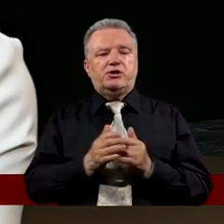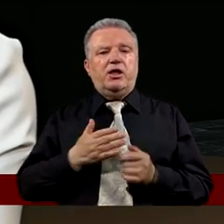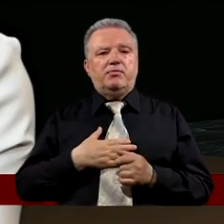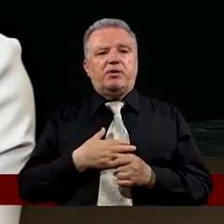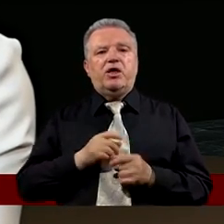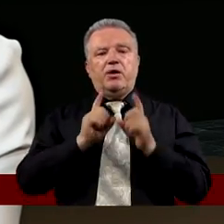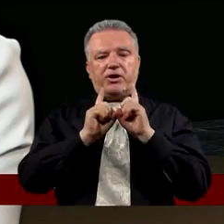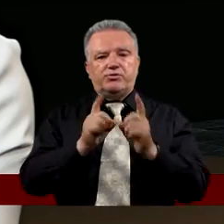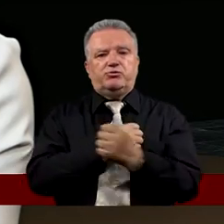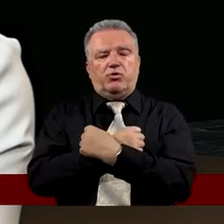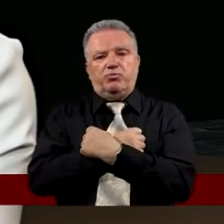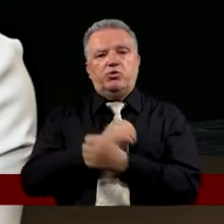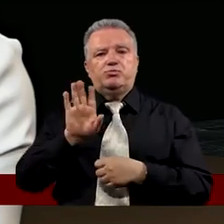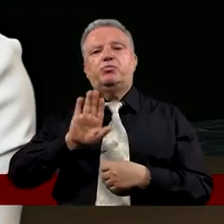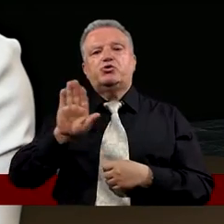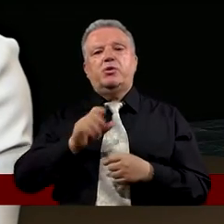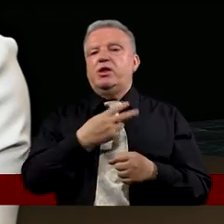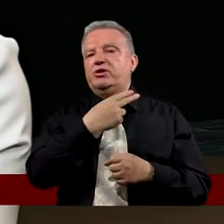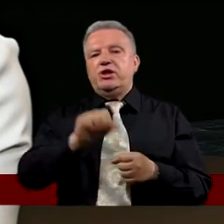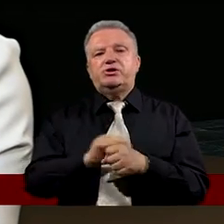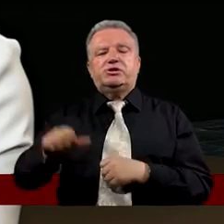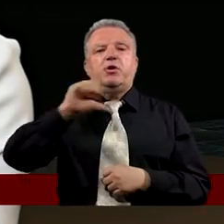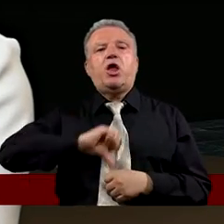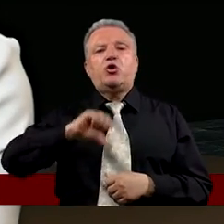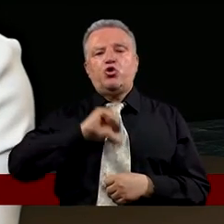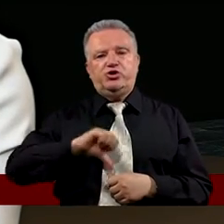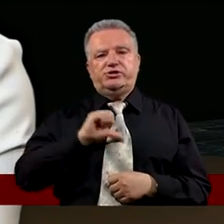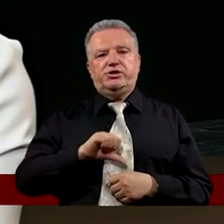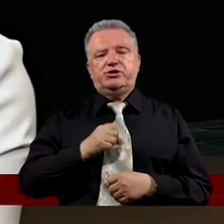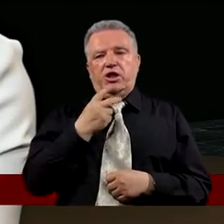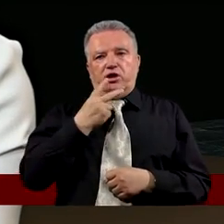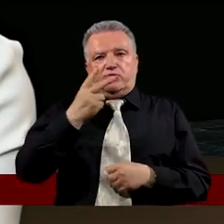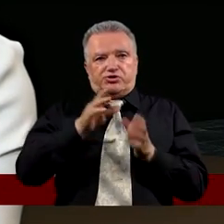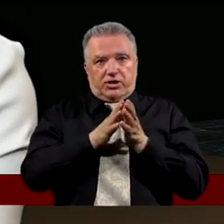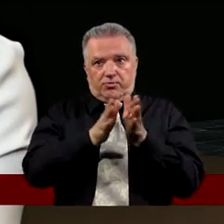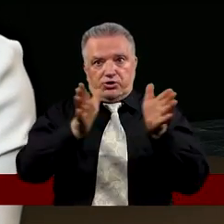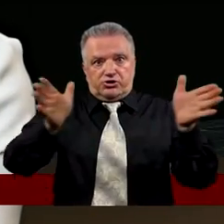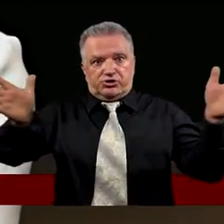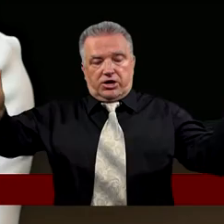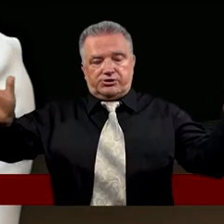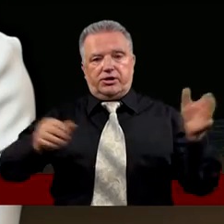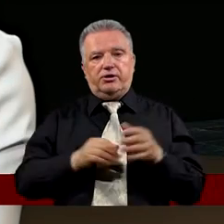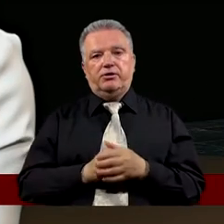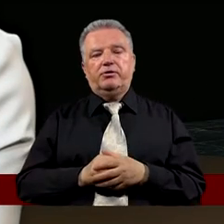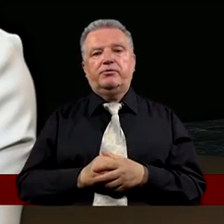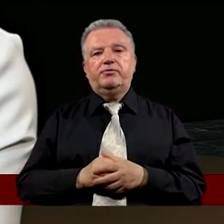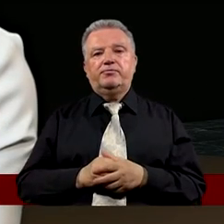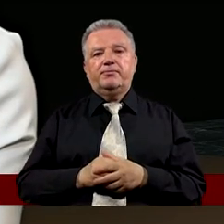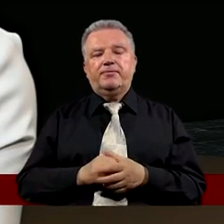Prawdziwą miłość Bożą Nie jesteśmy egoistyczni W swoim postępowaniu Postrzegamy szerzej Tak? Więc